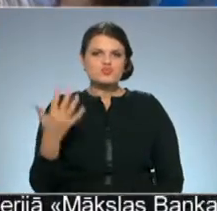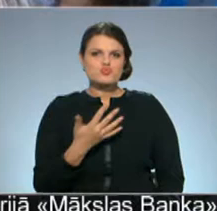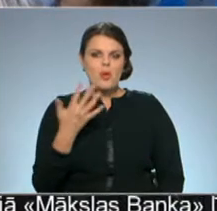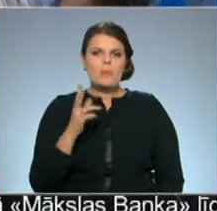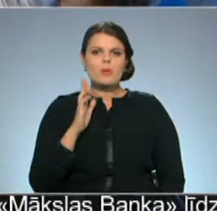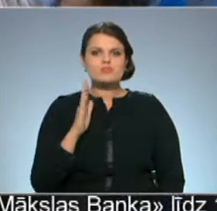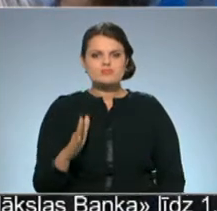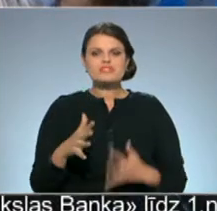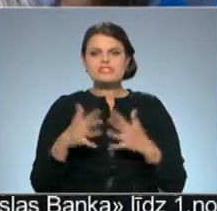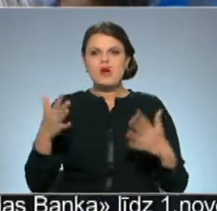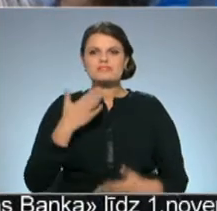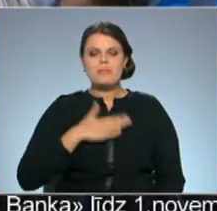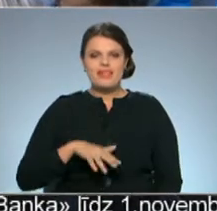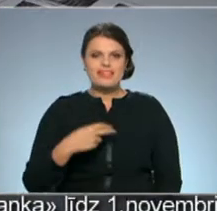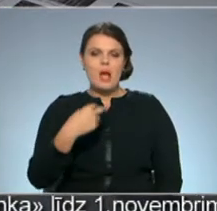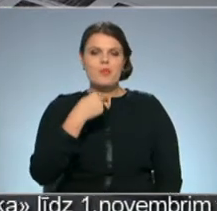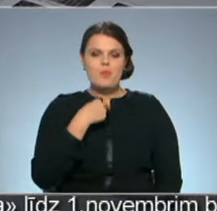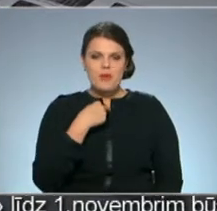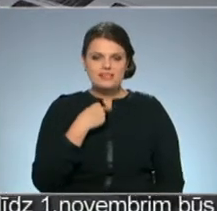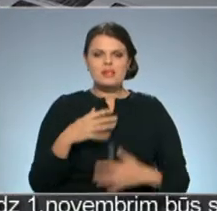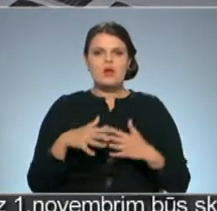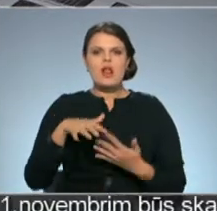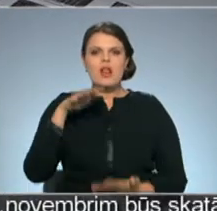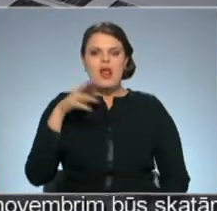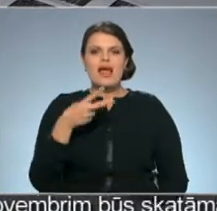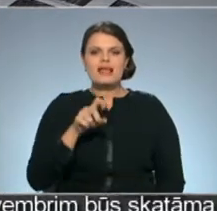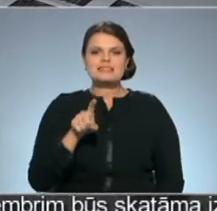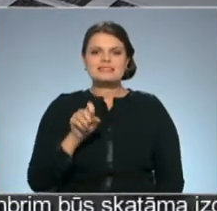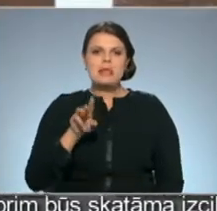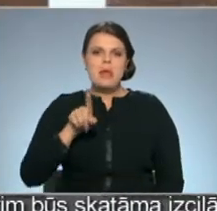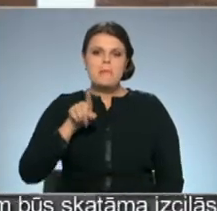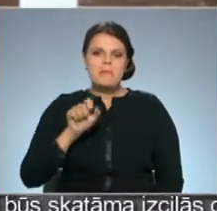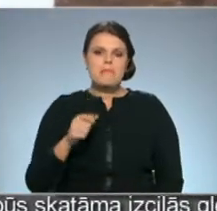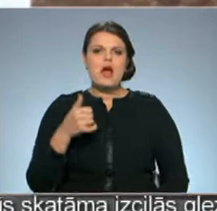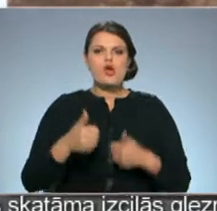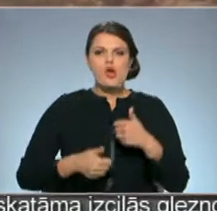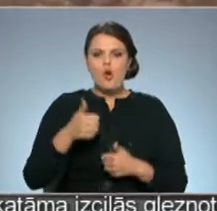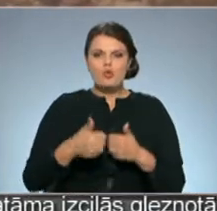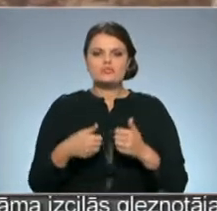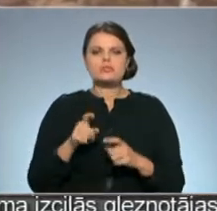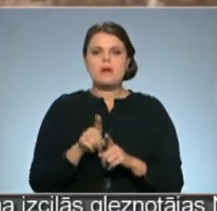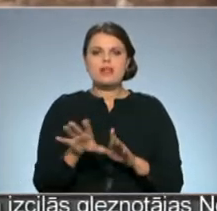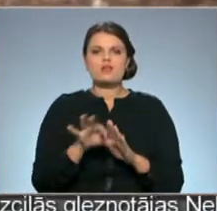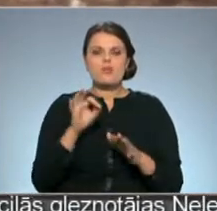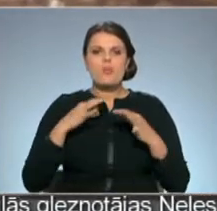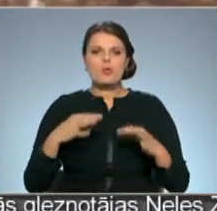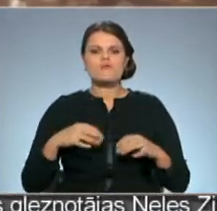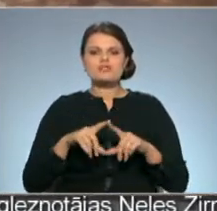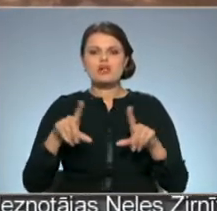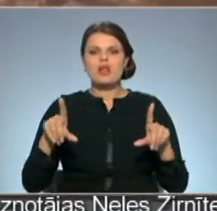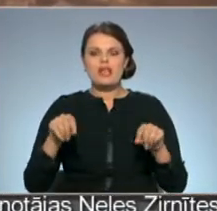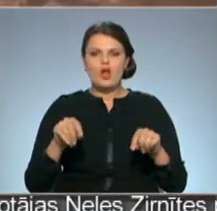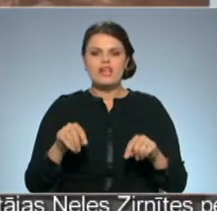daudz patīkuma pārsteiguma. Lielāk ristap konkursam filmu programmu nominējusi profesionāla organizācija veidot